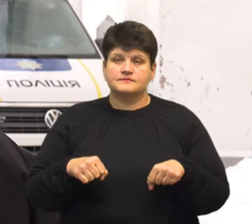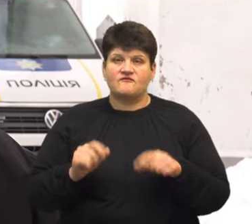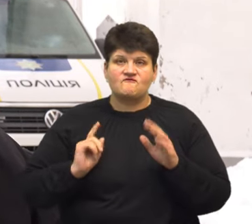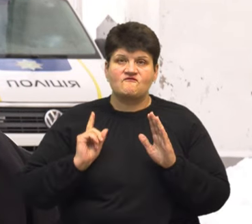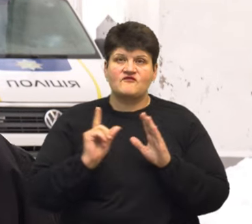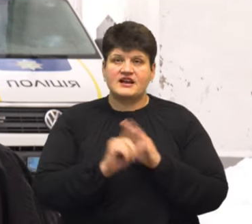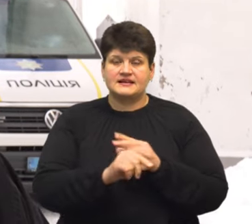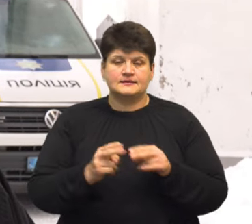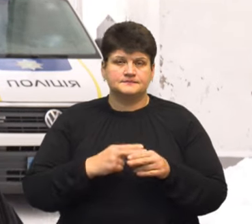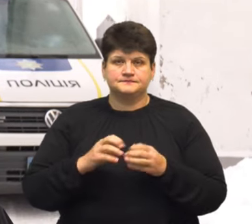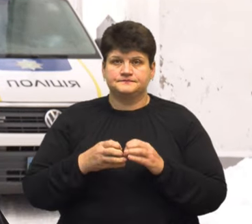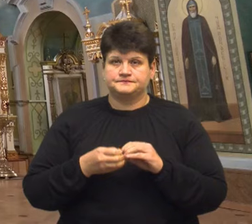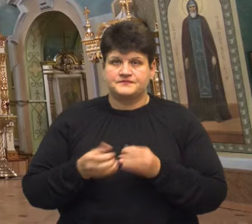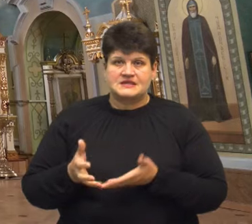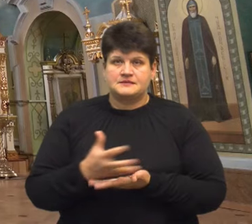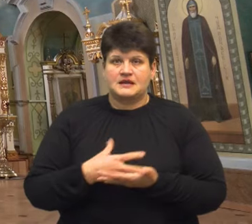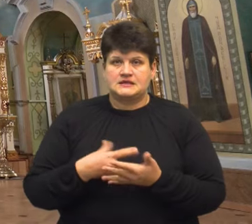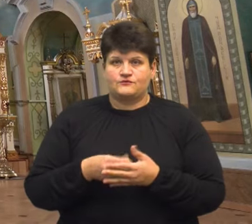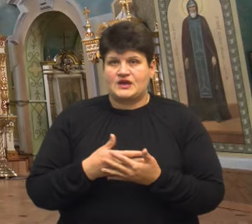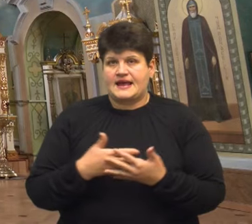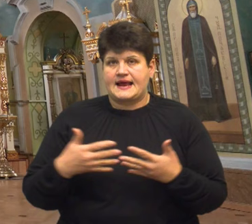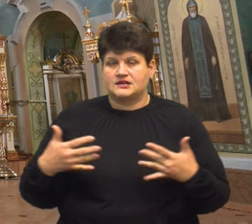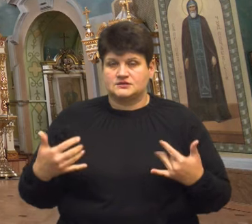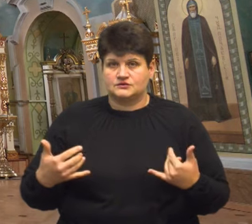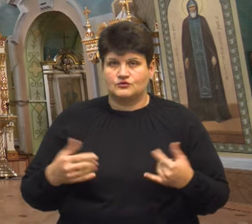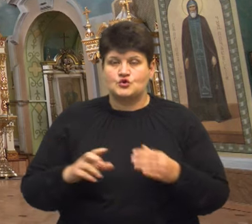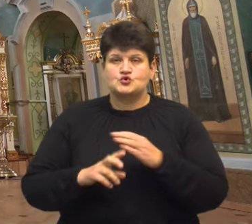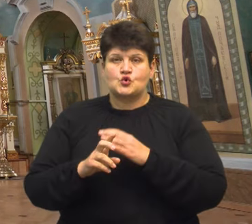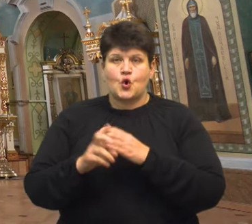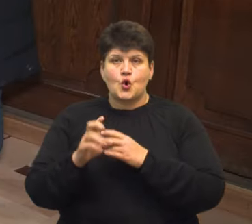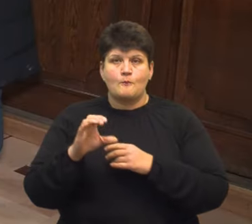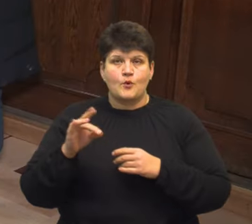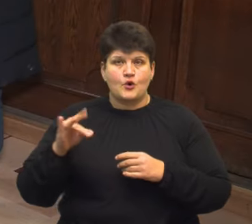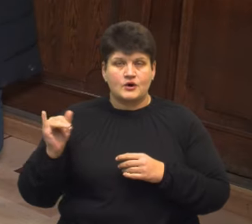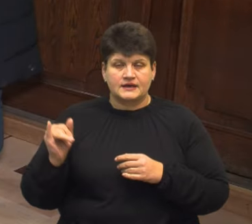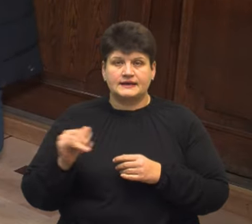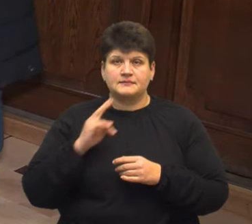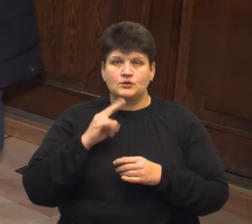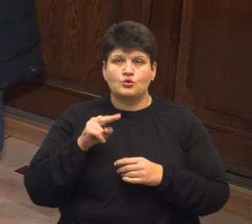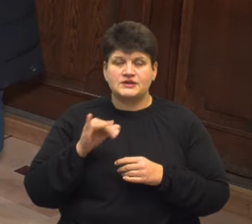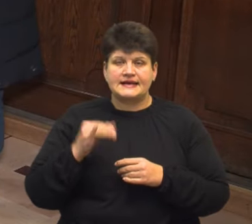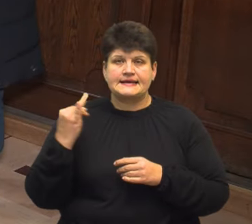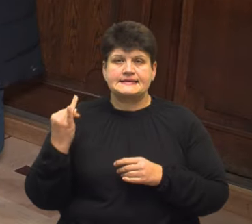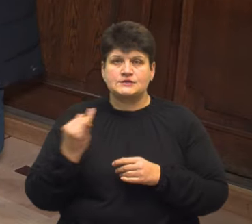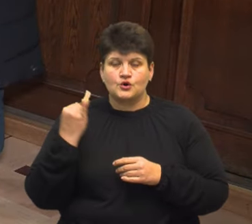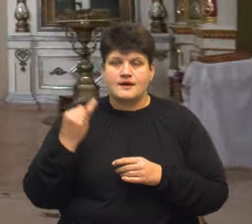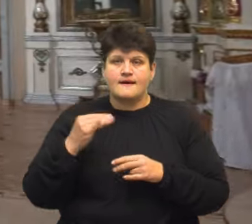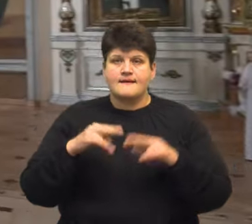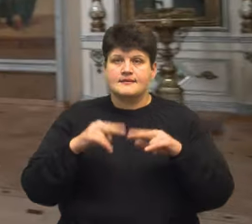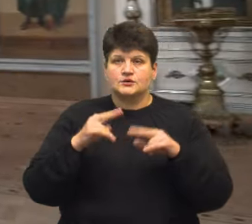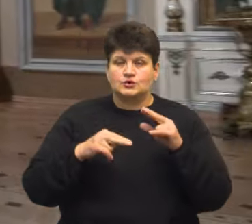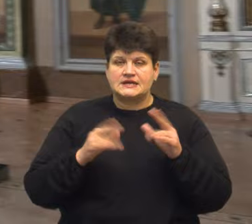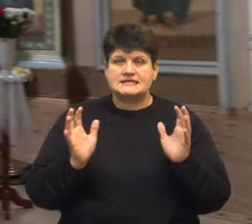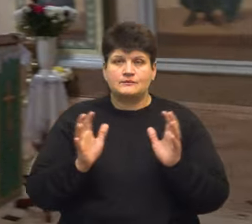безперешкодно, зібрати свої речі. У соборі працівники Кременецько-Почаївського історико-архітектурного заповідника